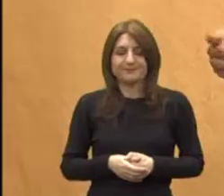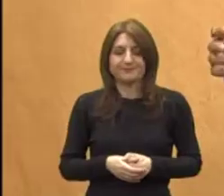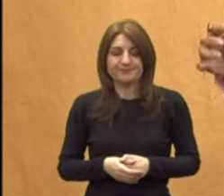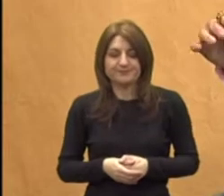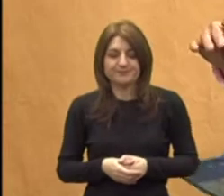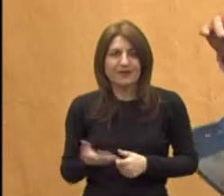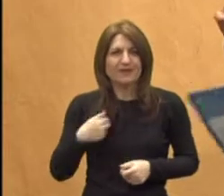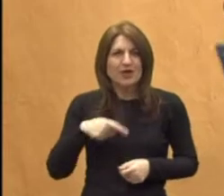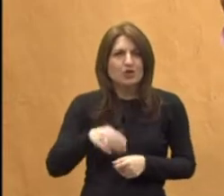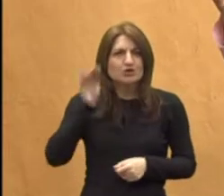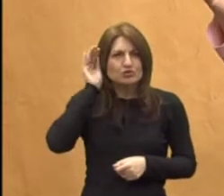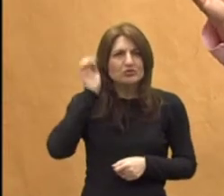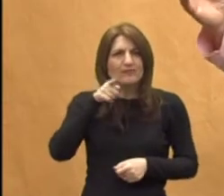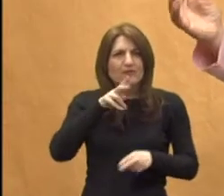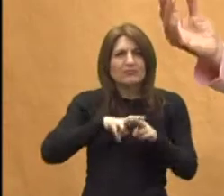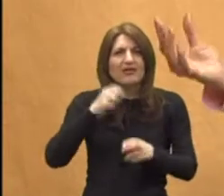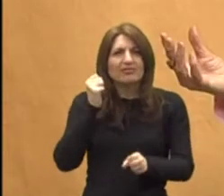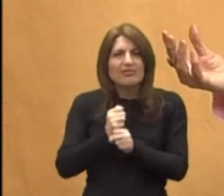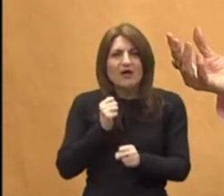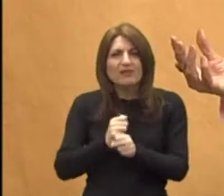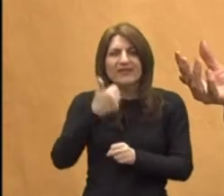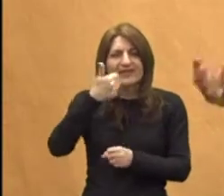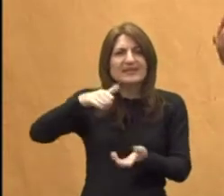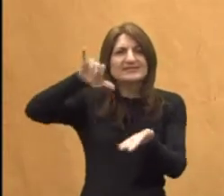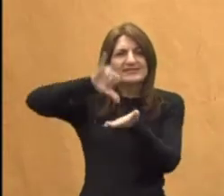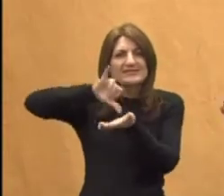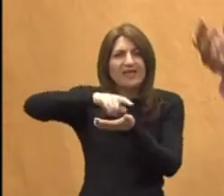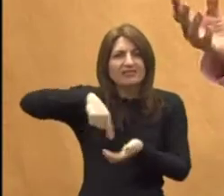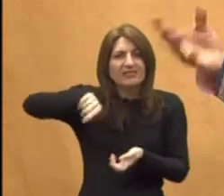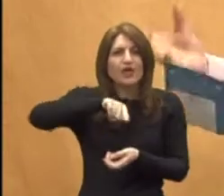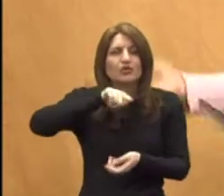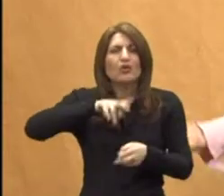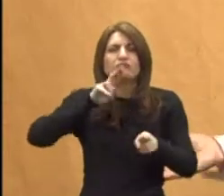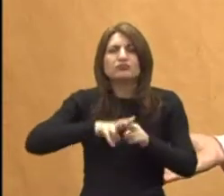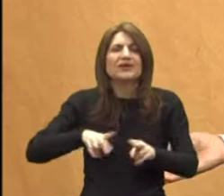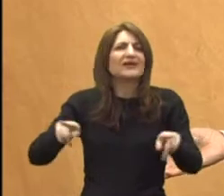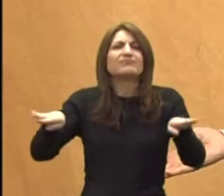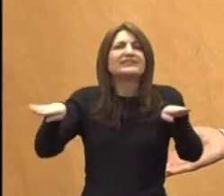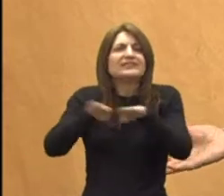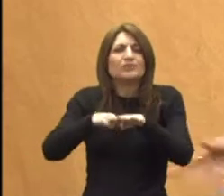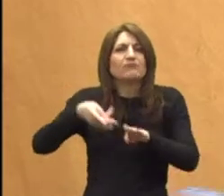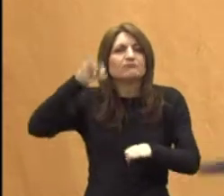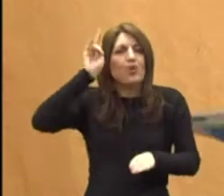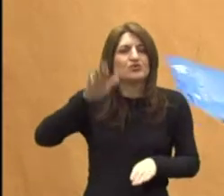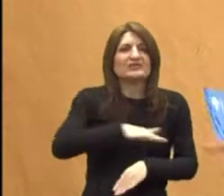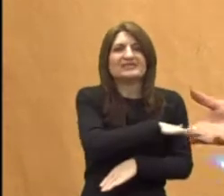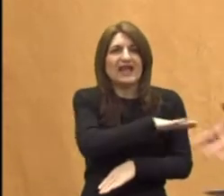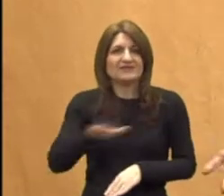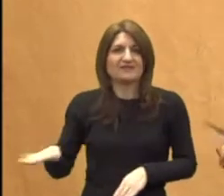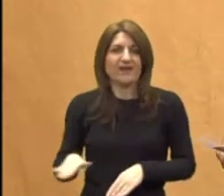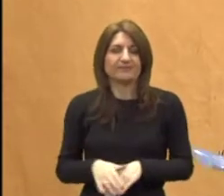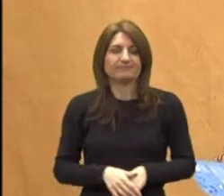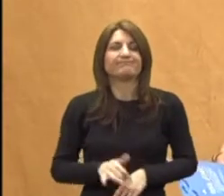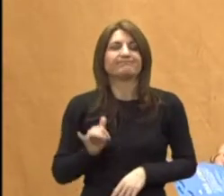slušam, to je zapravo, napravit ćete takav jedan centar gdje su zaista iste mogućnosti za svih. Ono što mi je... Tako.